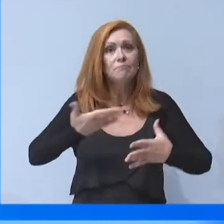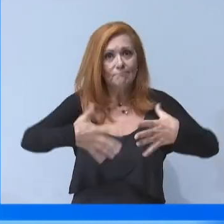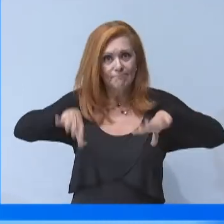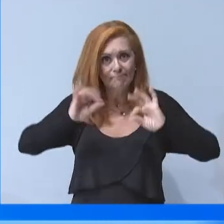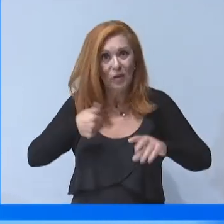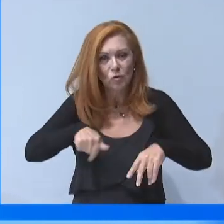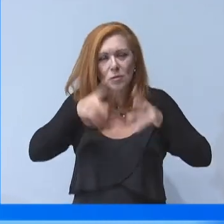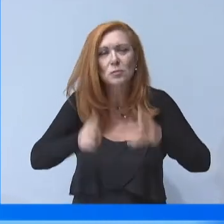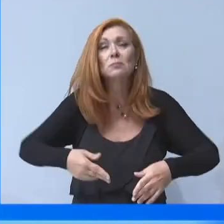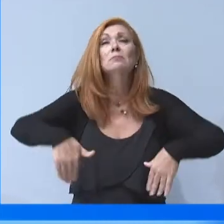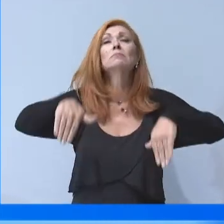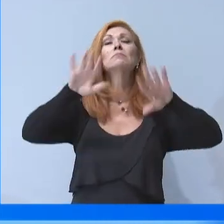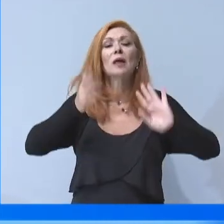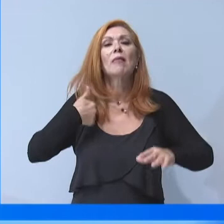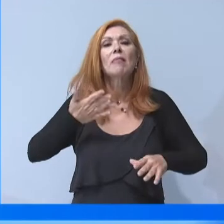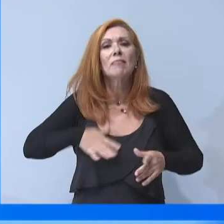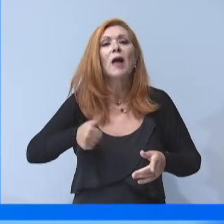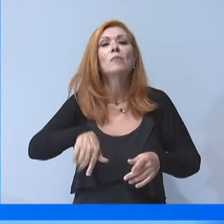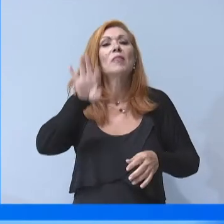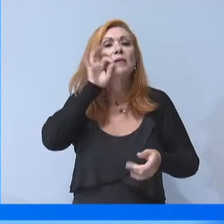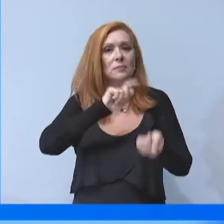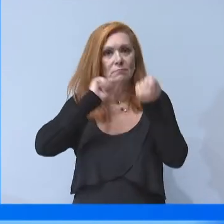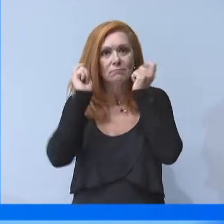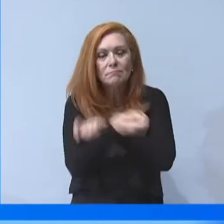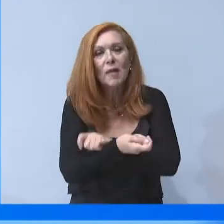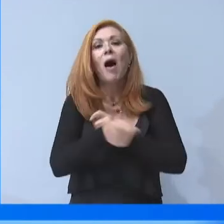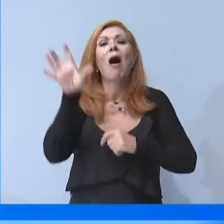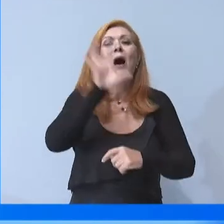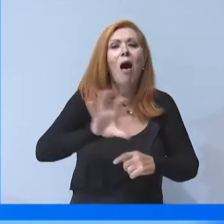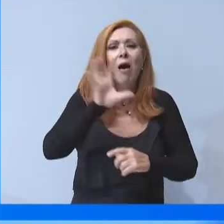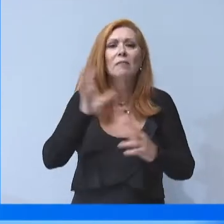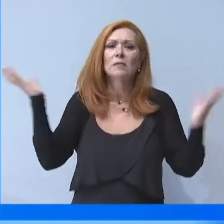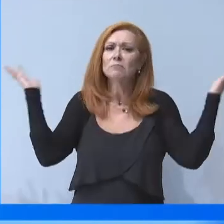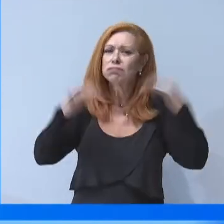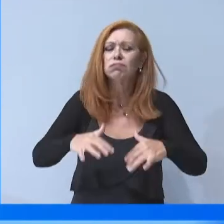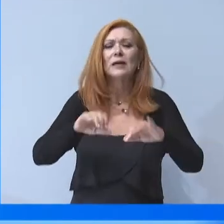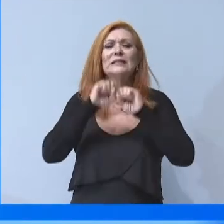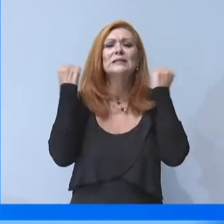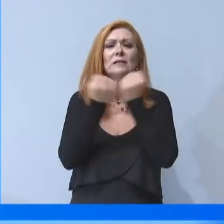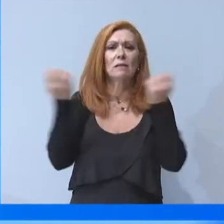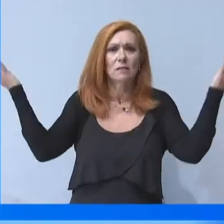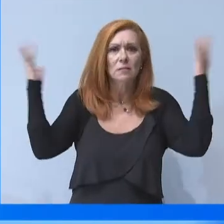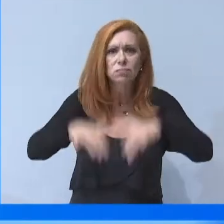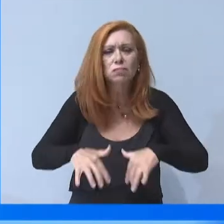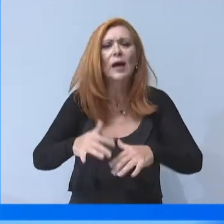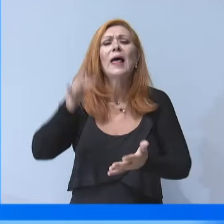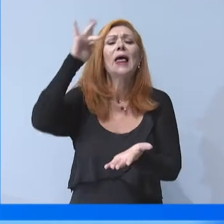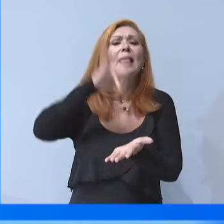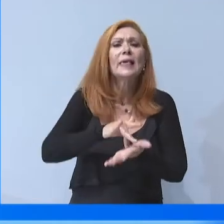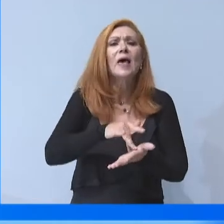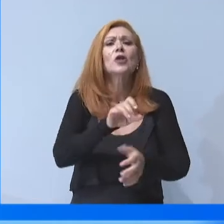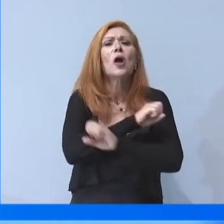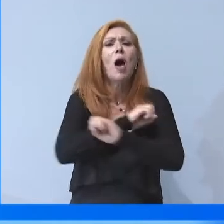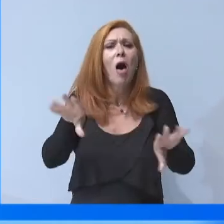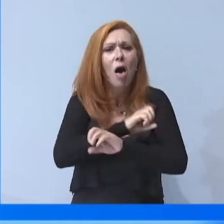πια για να κάνουμε τη Θεσσαλονίκη εκθεσιακό και συνδριακό πόλο, διεθνή διαμετακομιστικό σταθμό κέντρου εκπαίδευσης έρευνας και